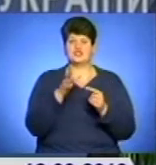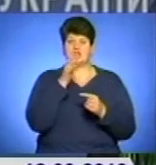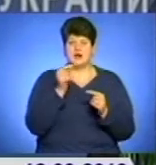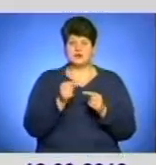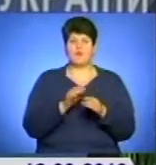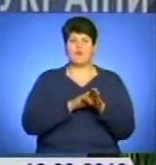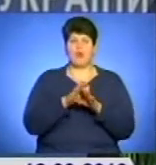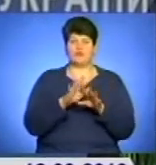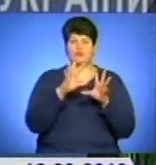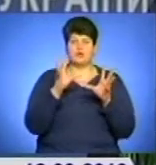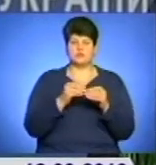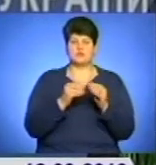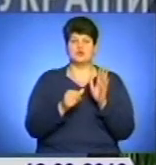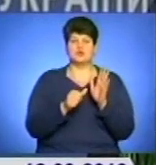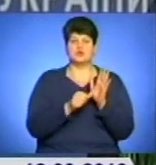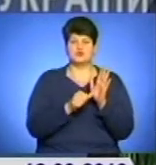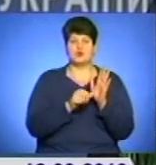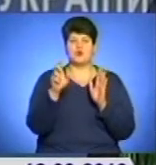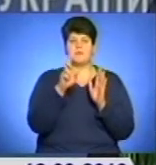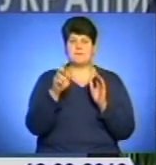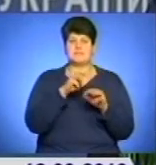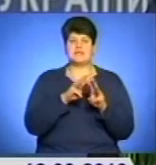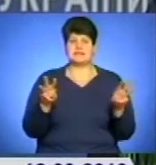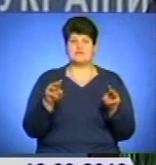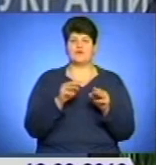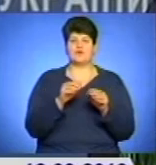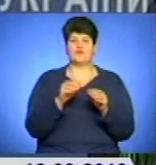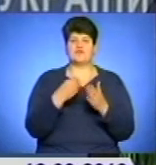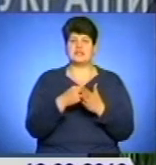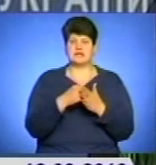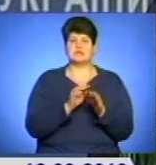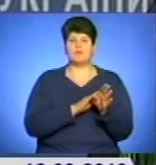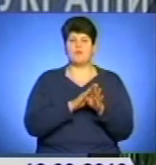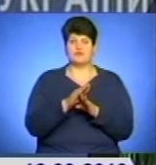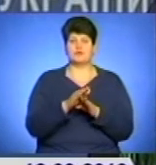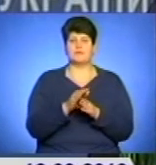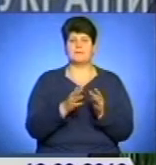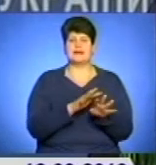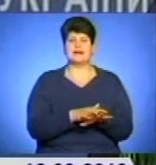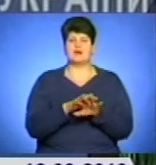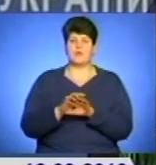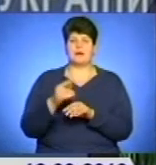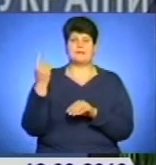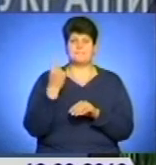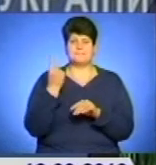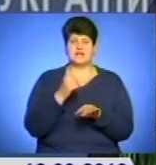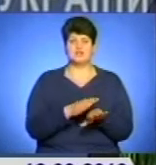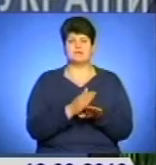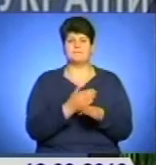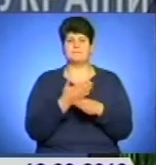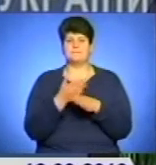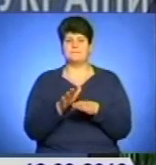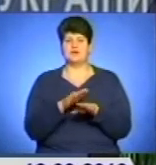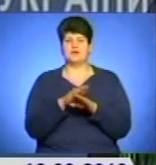обсязі. 6 березня Міністерство фінансів повністю перерахувало в регіоні перший транш державної допомоги.